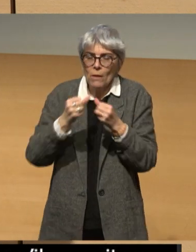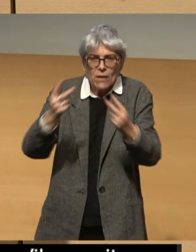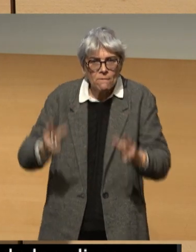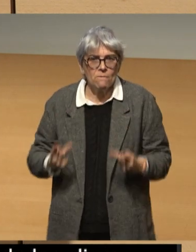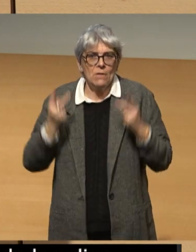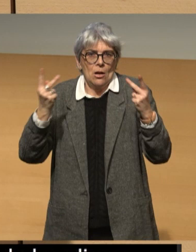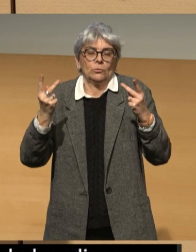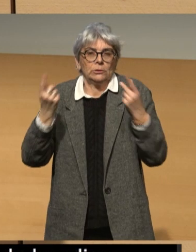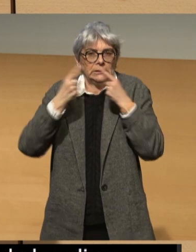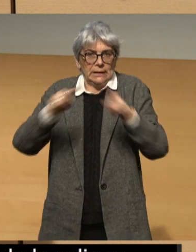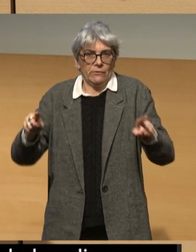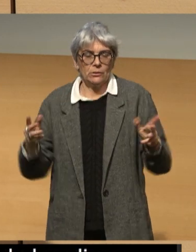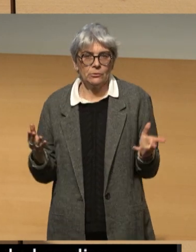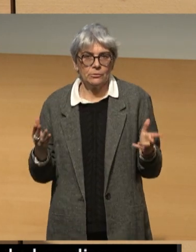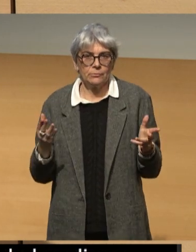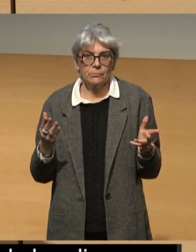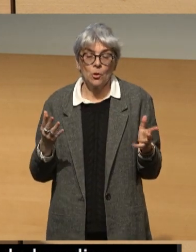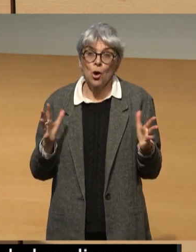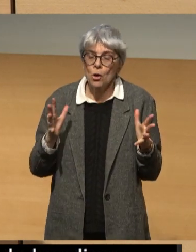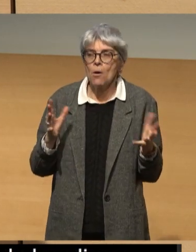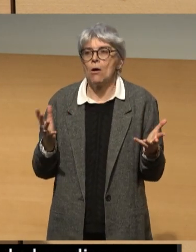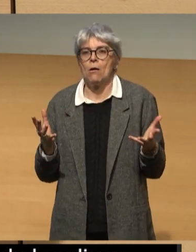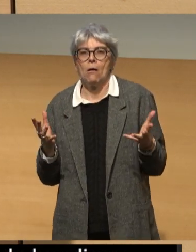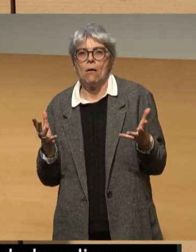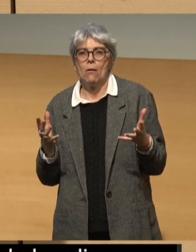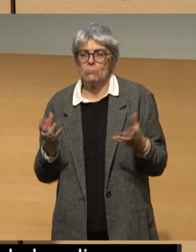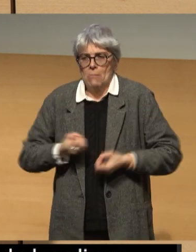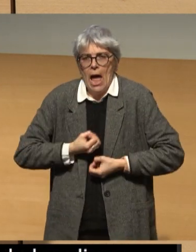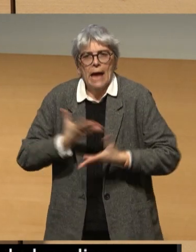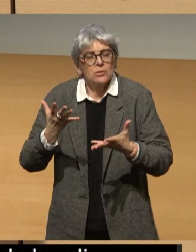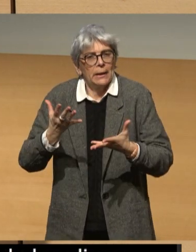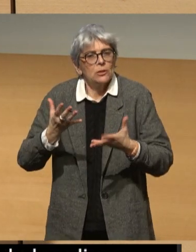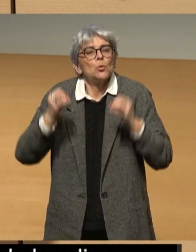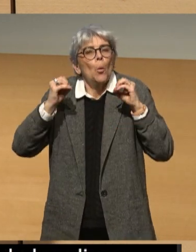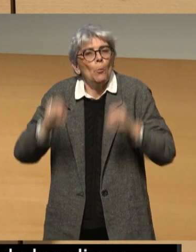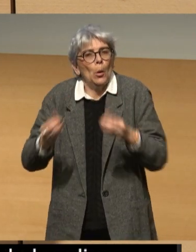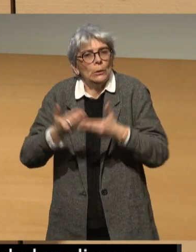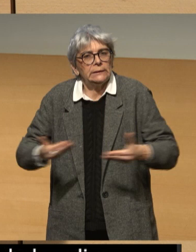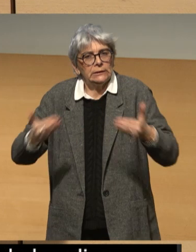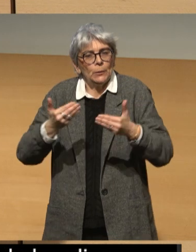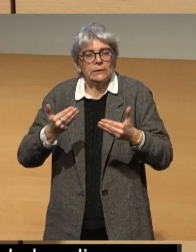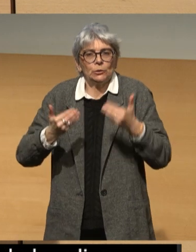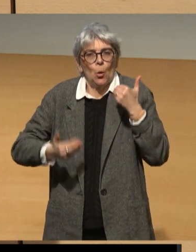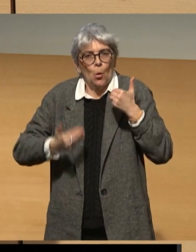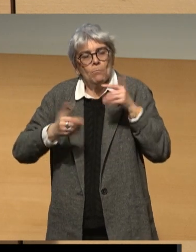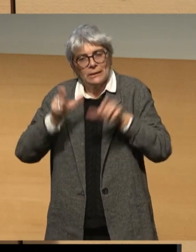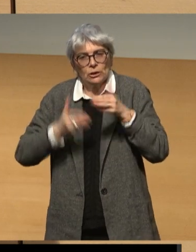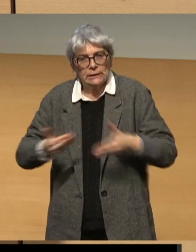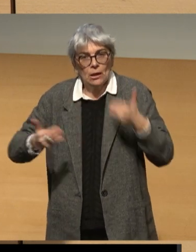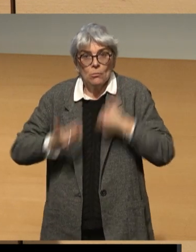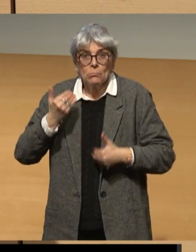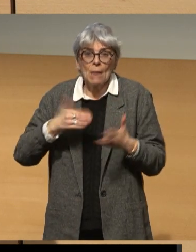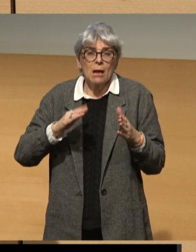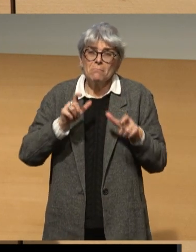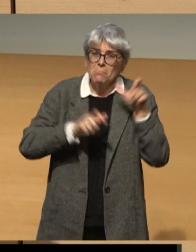la différence en favorisant la prise de parole des personnes en situation de handicap, mais également de tous les